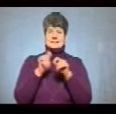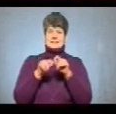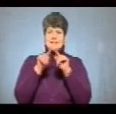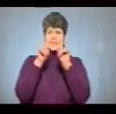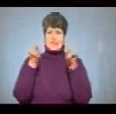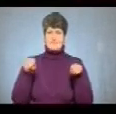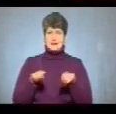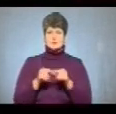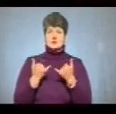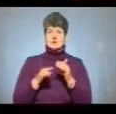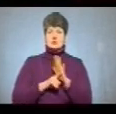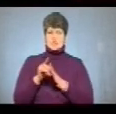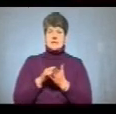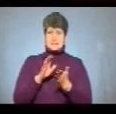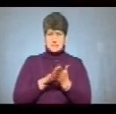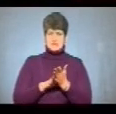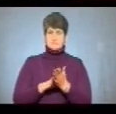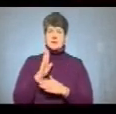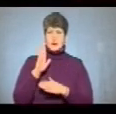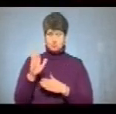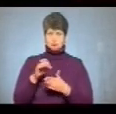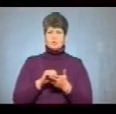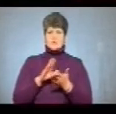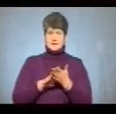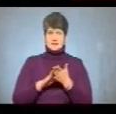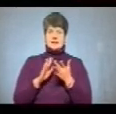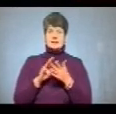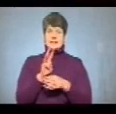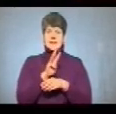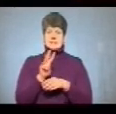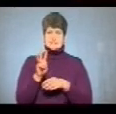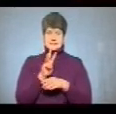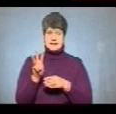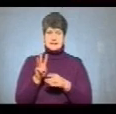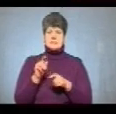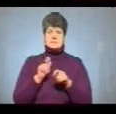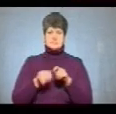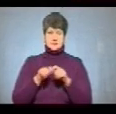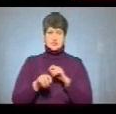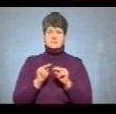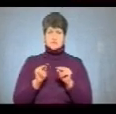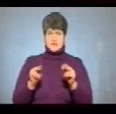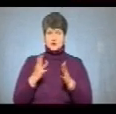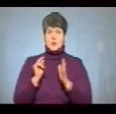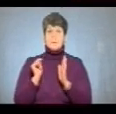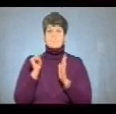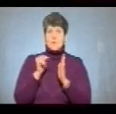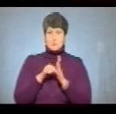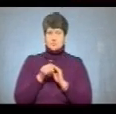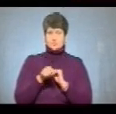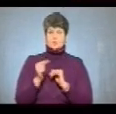реєстрація. Я буду реєструватися на сайті про сертифікацію вчителів. звичайно, якщо я попаду в ту